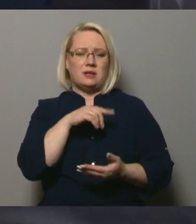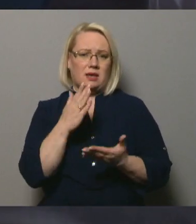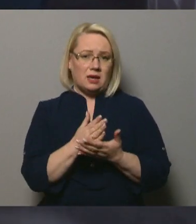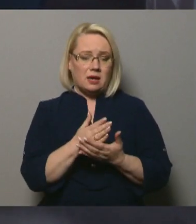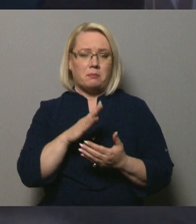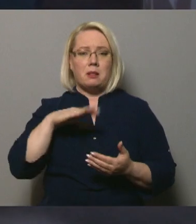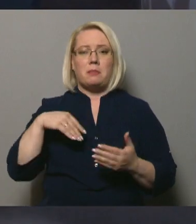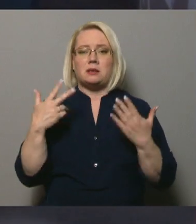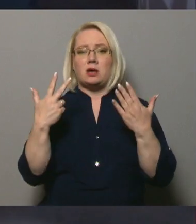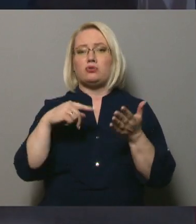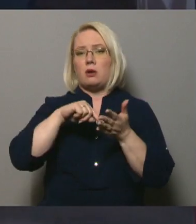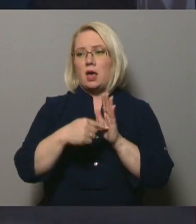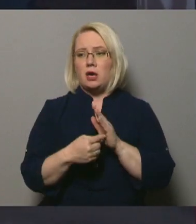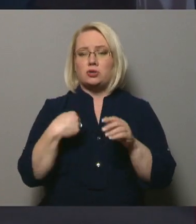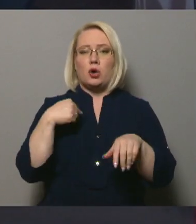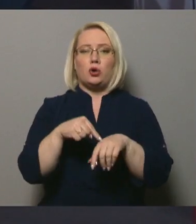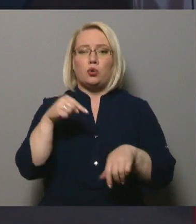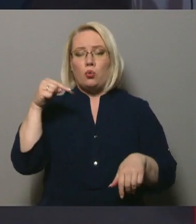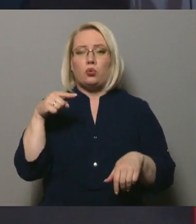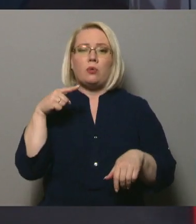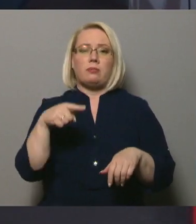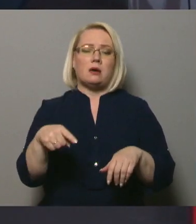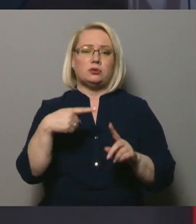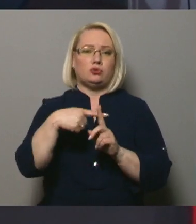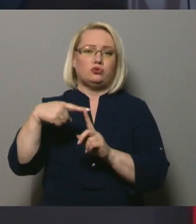Pēc astotās reizes es jūtu, ka tas sumējas.